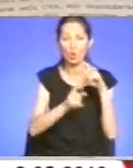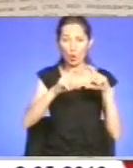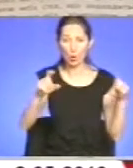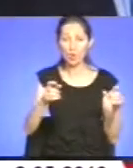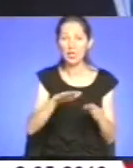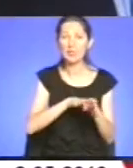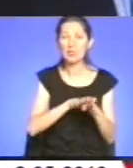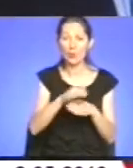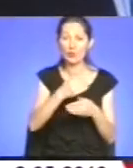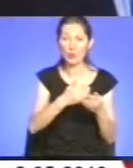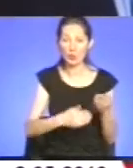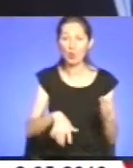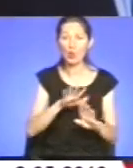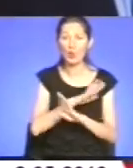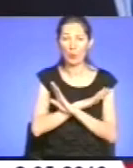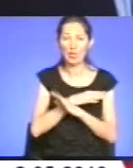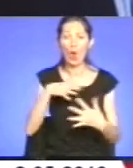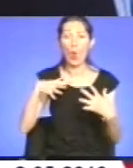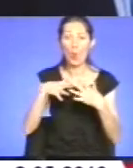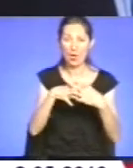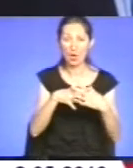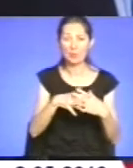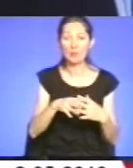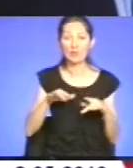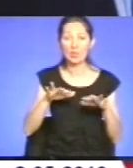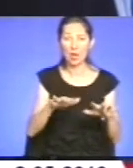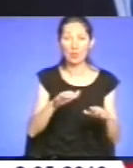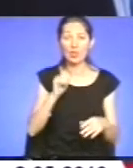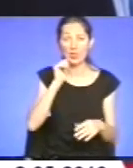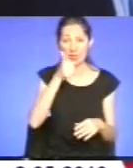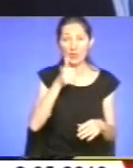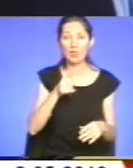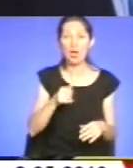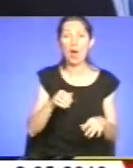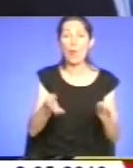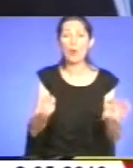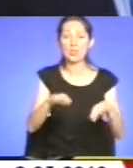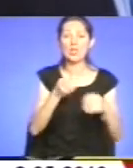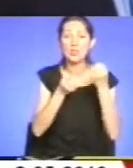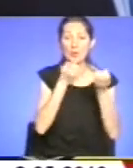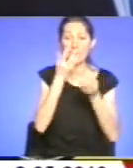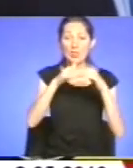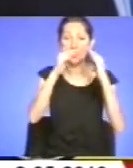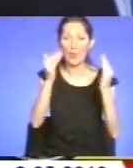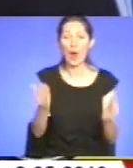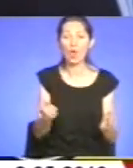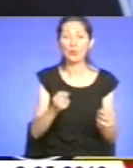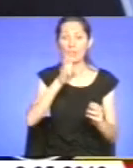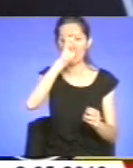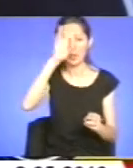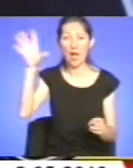у боях. Заходами обласної державної адміністрації завтра покладання квітів на пагорбі Слави, на цвинтарах,